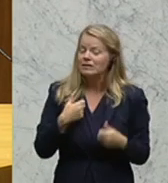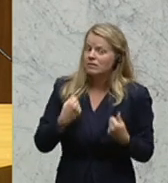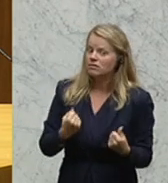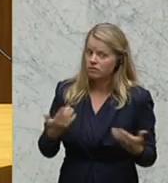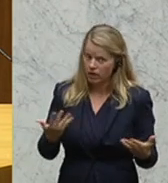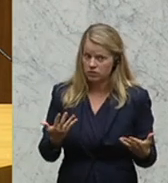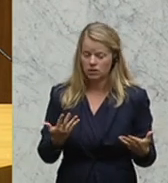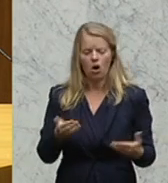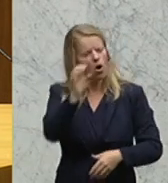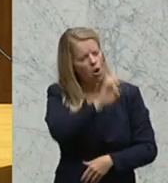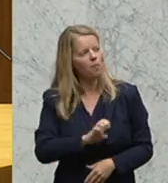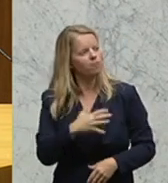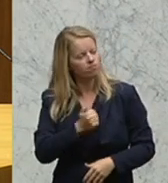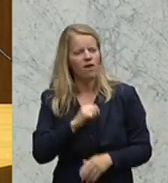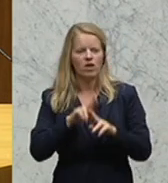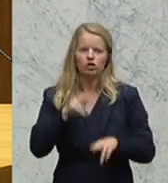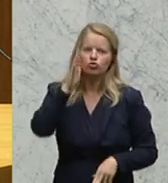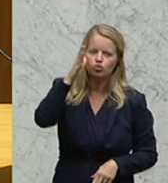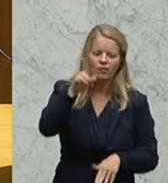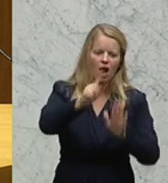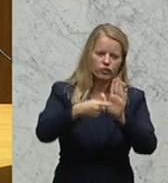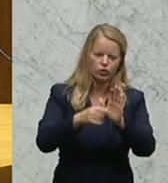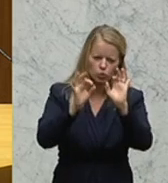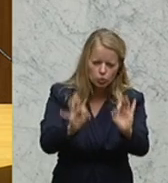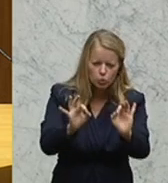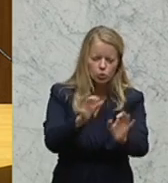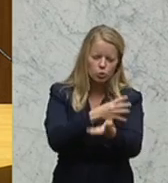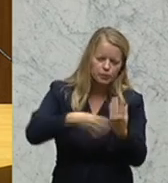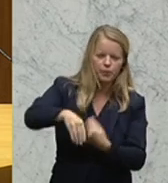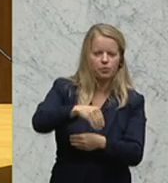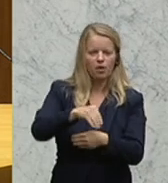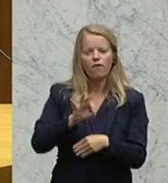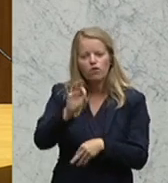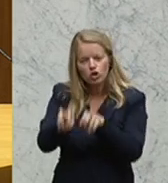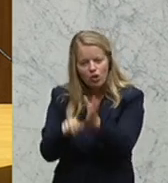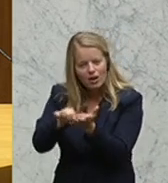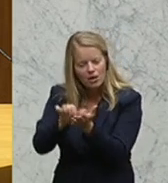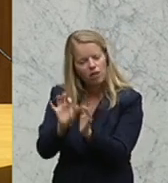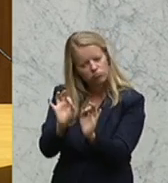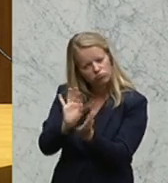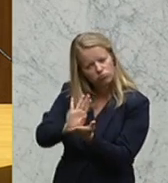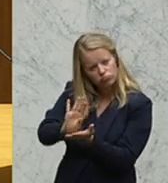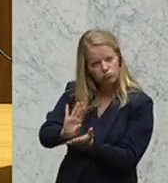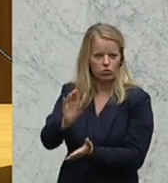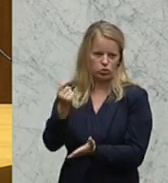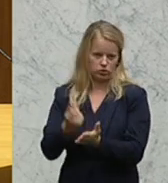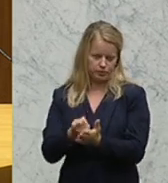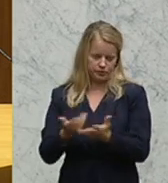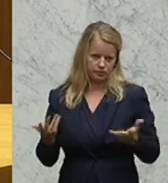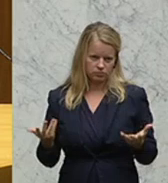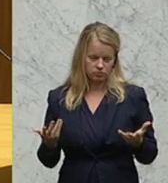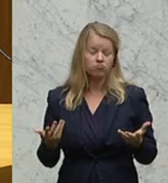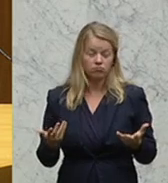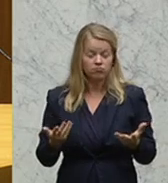Herausforderungen sehr effizient und damit auch kostenschonend für die Steuerzahler zu bewältigen. Auf dem Wege